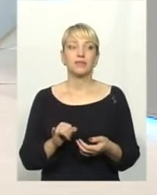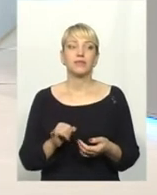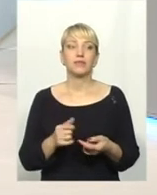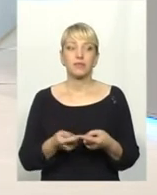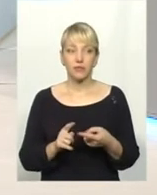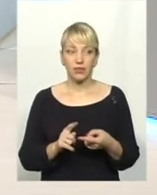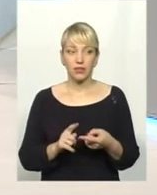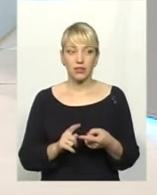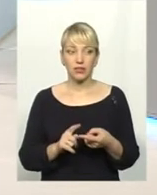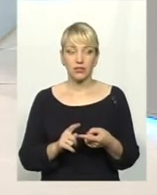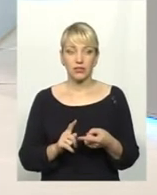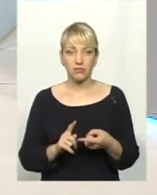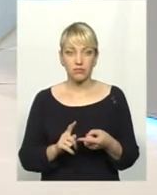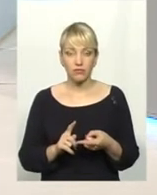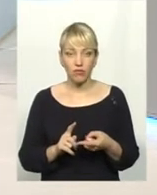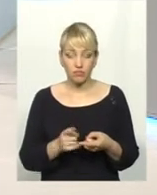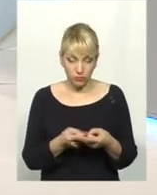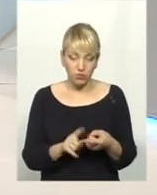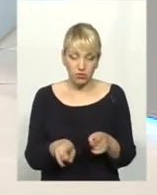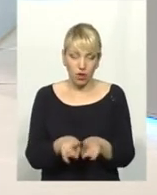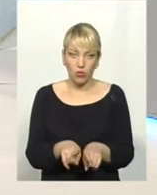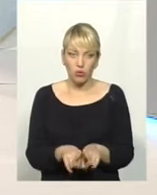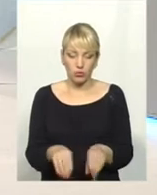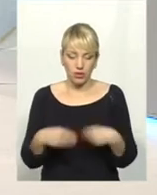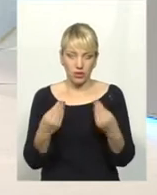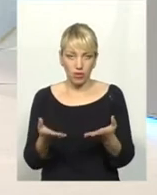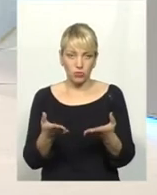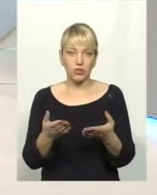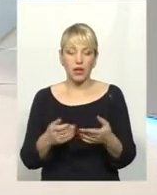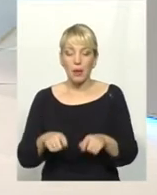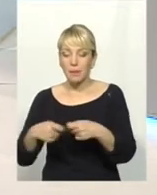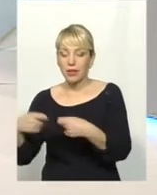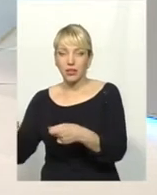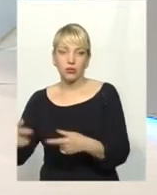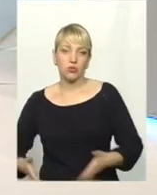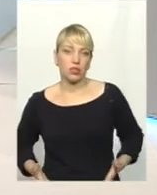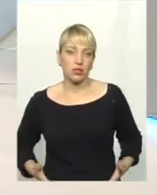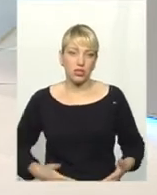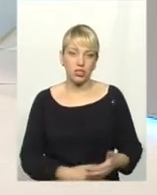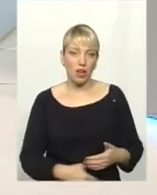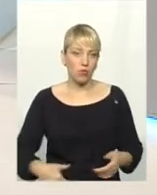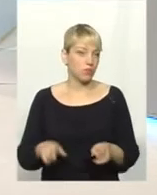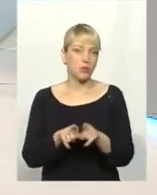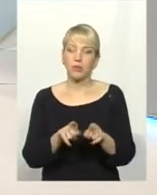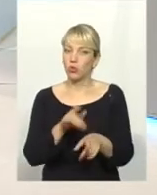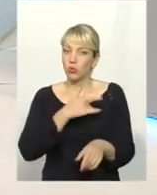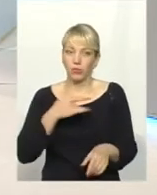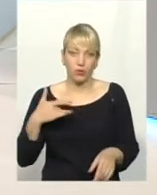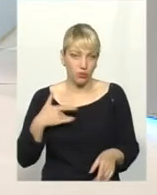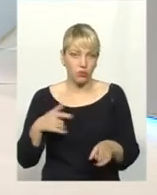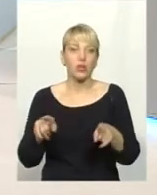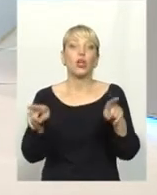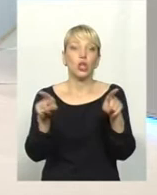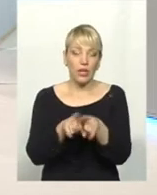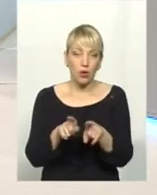Гепатит C так само передаються. Також передаються статевим шляхом. І ми можемо... Туберкульоз також передається статевим